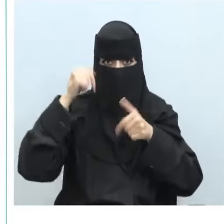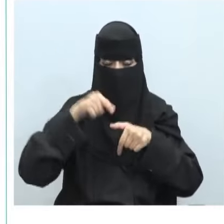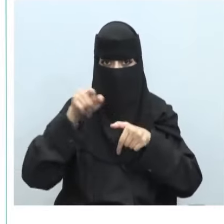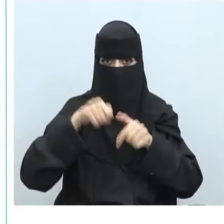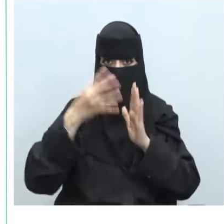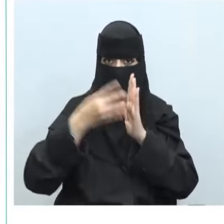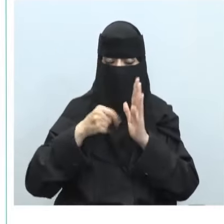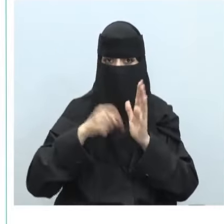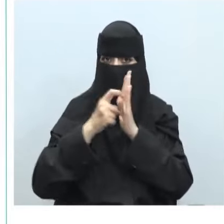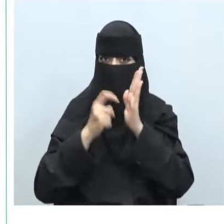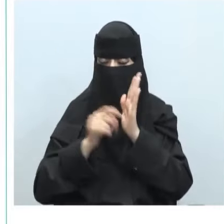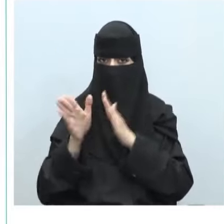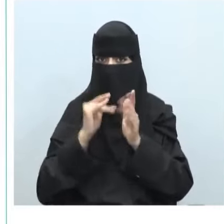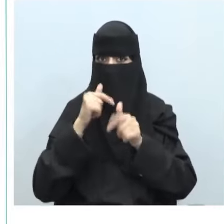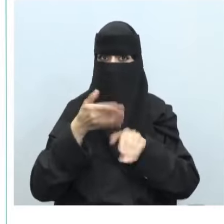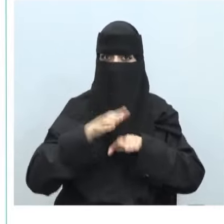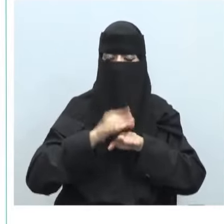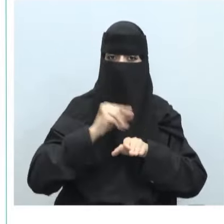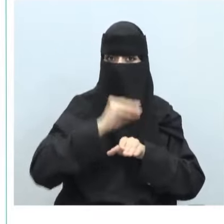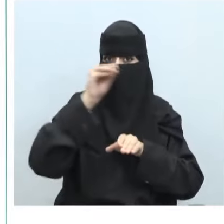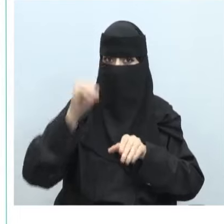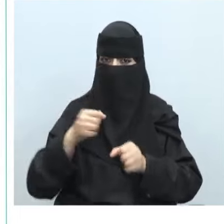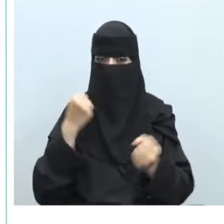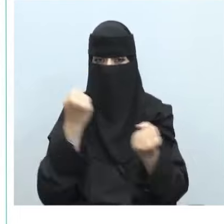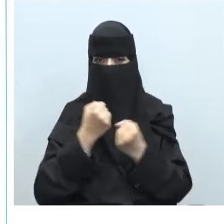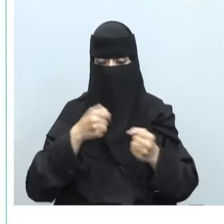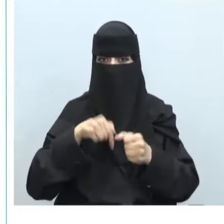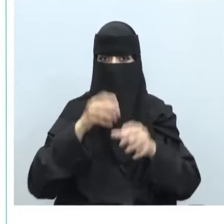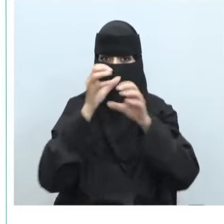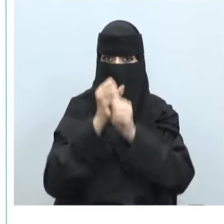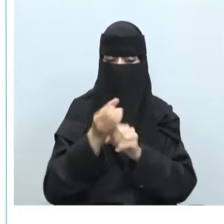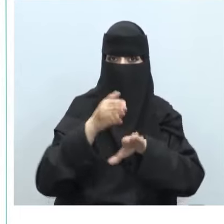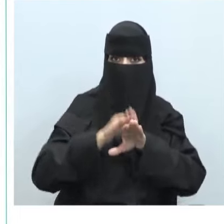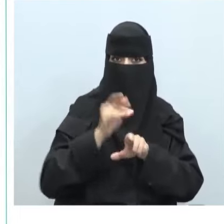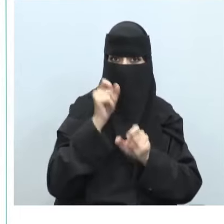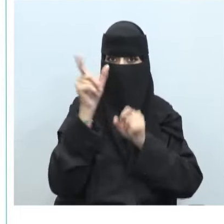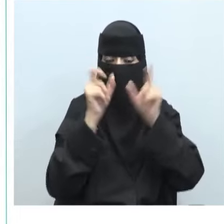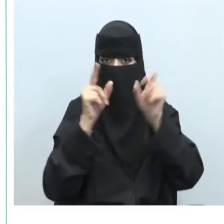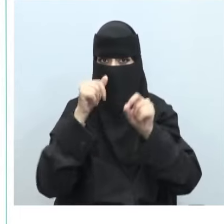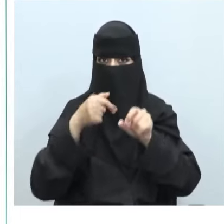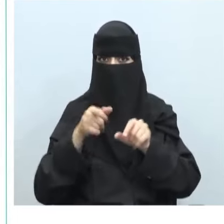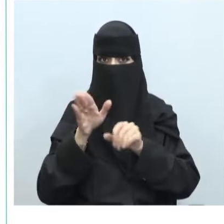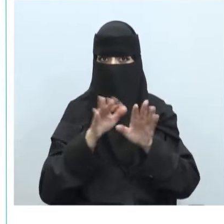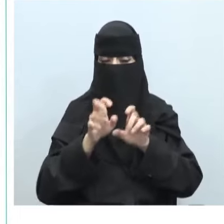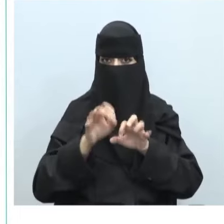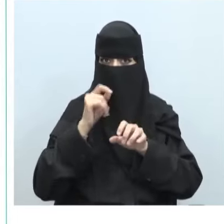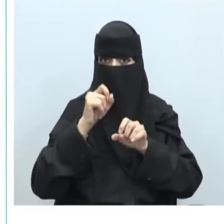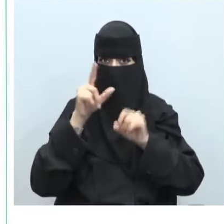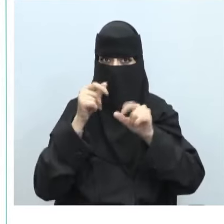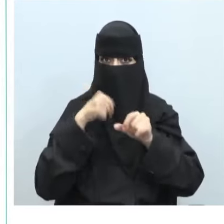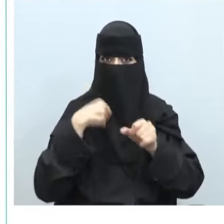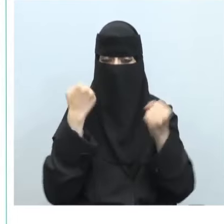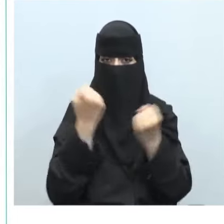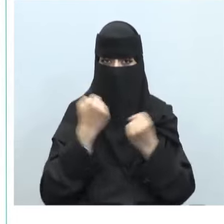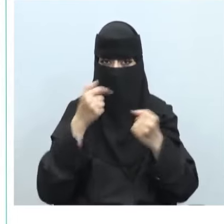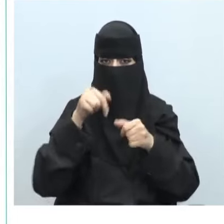التشريعات والقوانين على تبني دور نشط للحفاظ على الأمن عبر الإنترنت أيضا تعزيز ممارسات